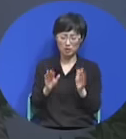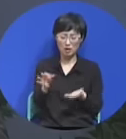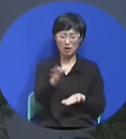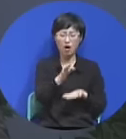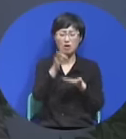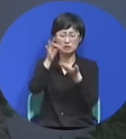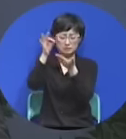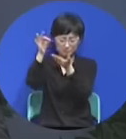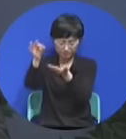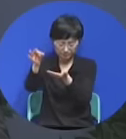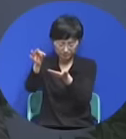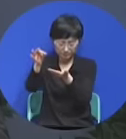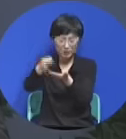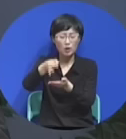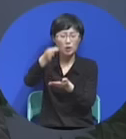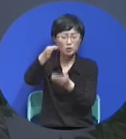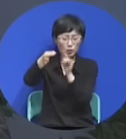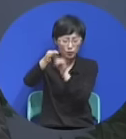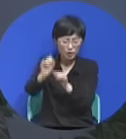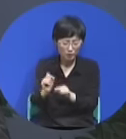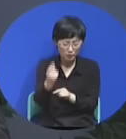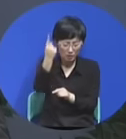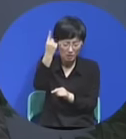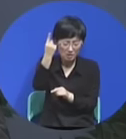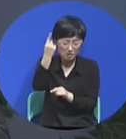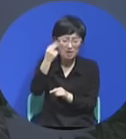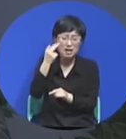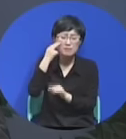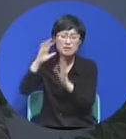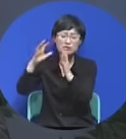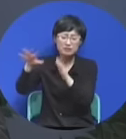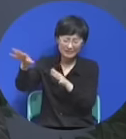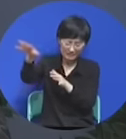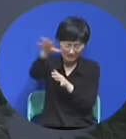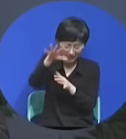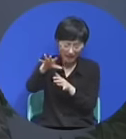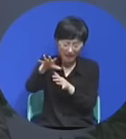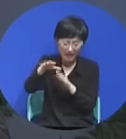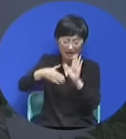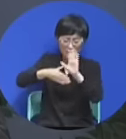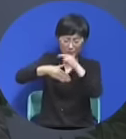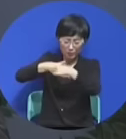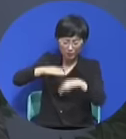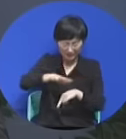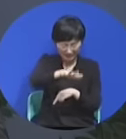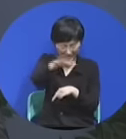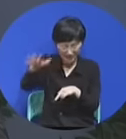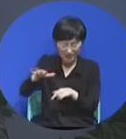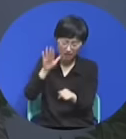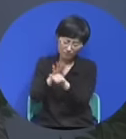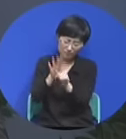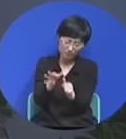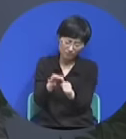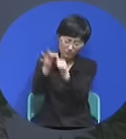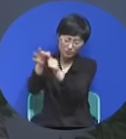헝금하는 그 물질이 전 미국과 남미 쪽 살릴 수 있도록 역사해 주옵소서